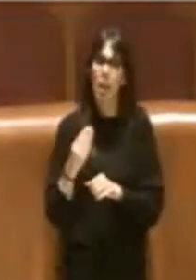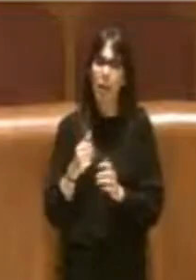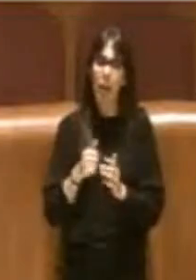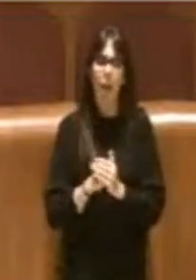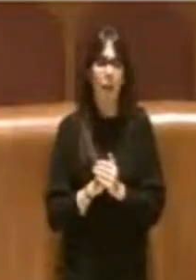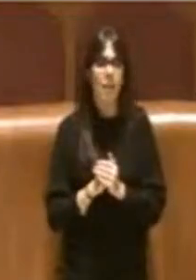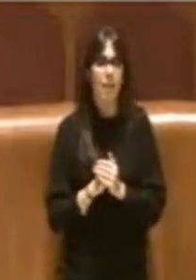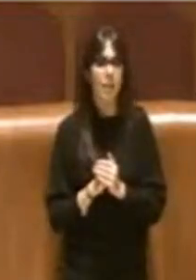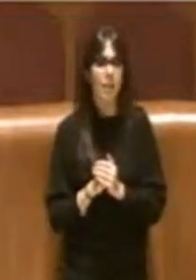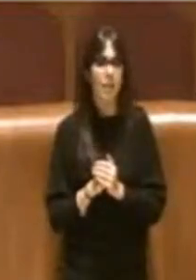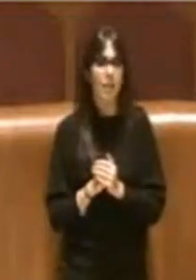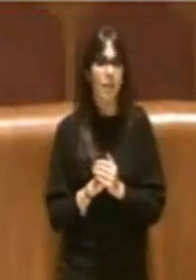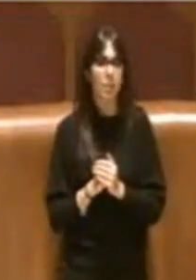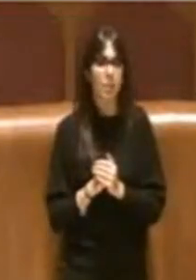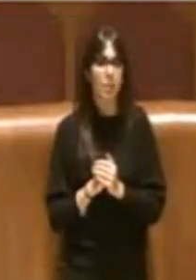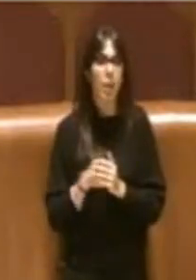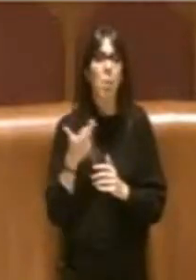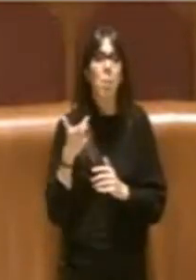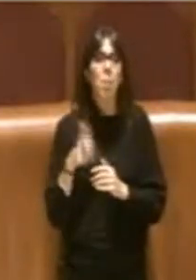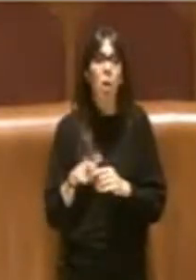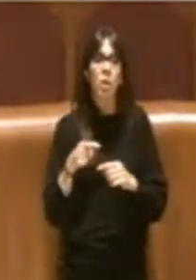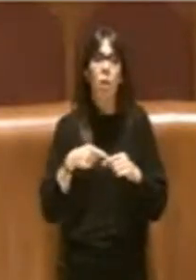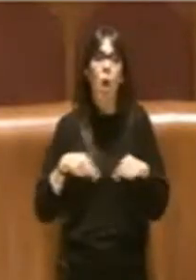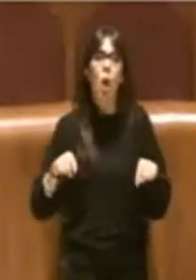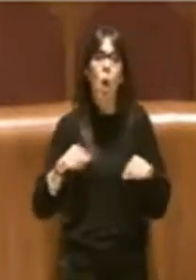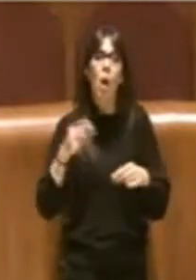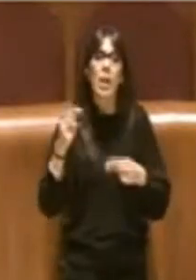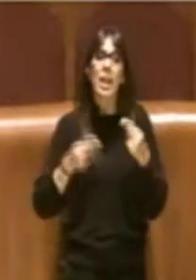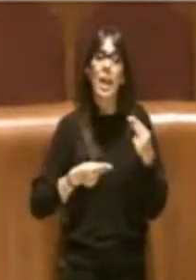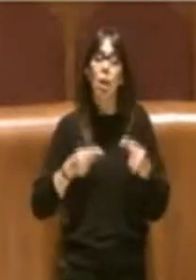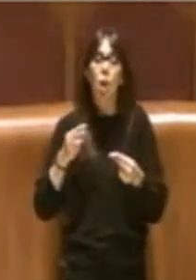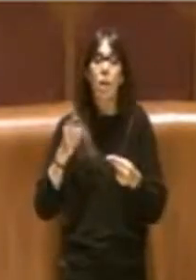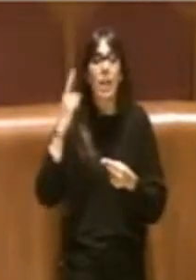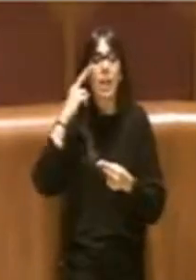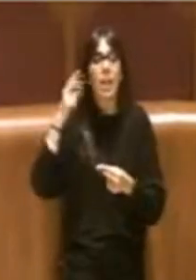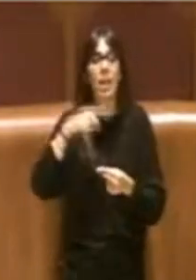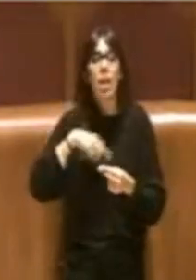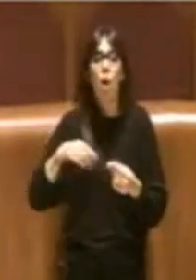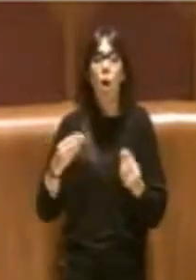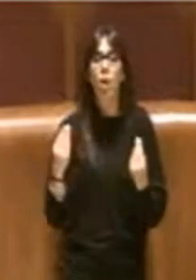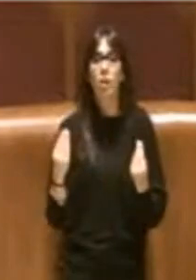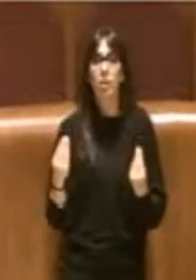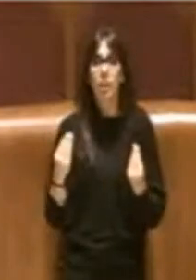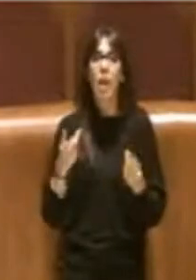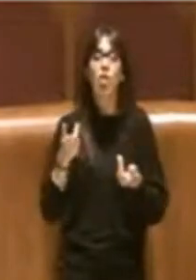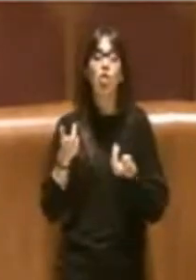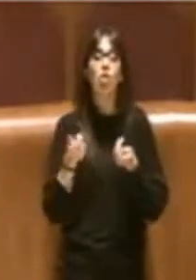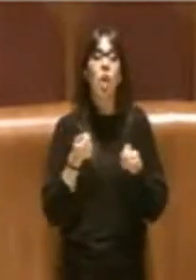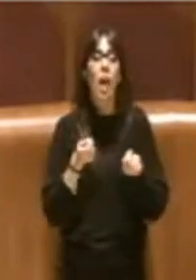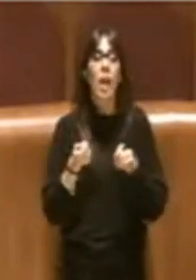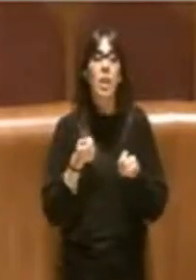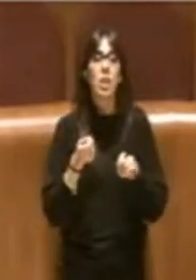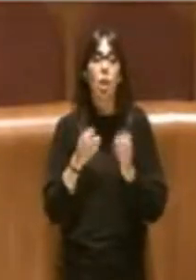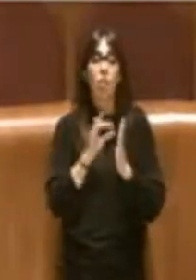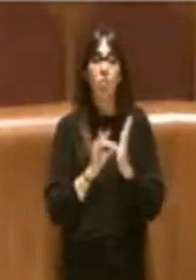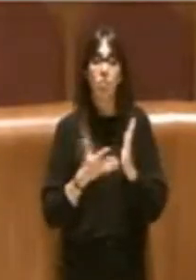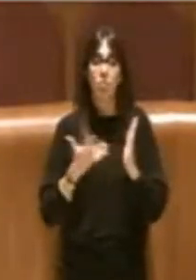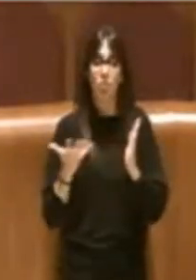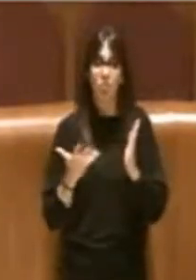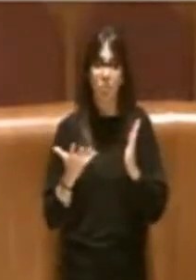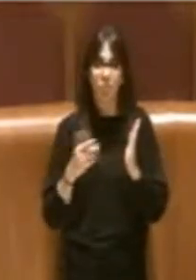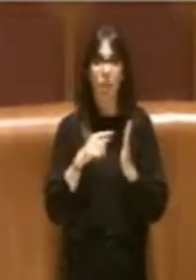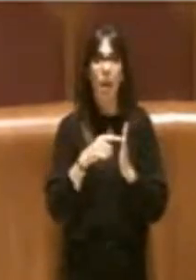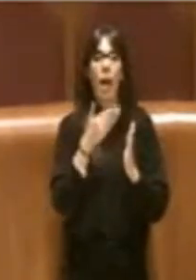Perché la Corte dei Conti ci ricorda che la gestione è stata caratterizzata da assenza di